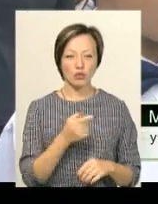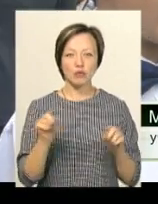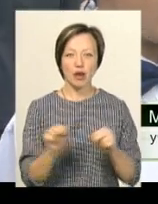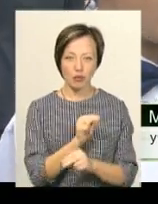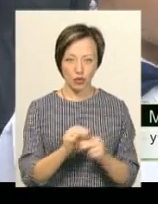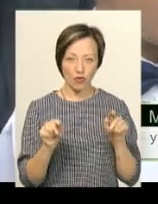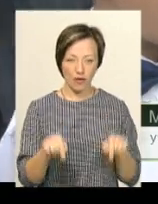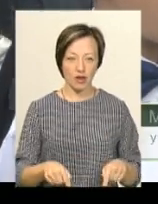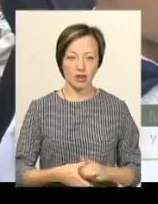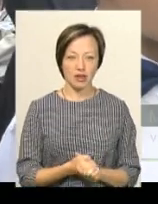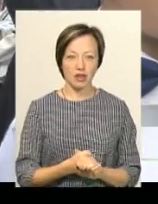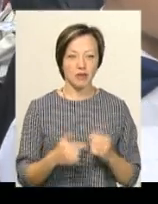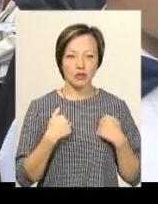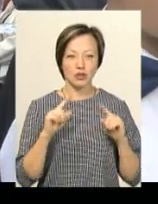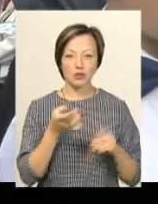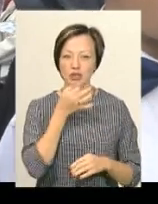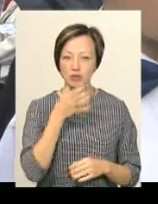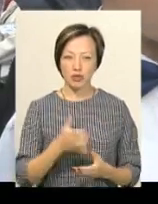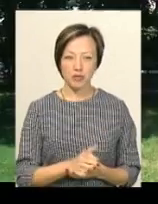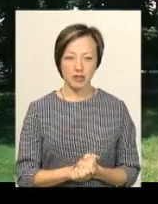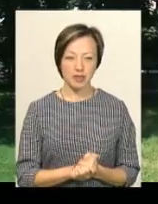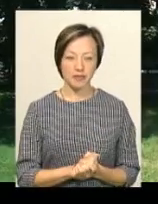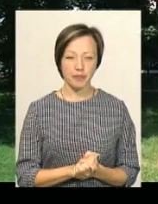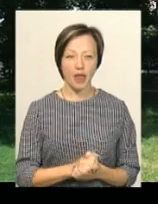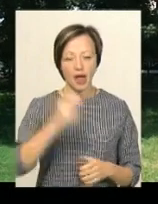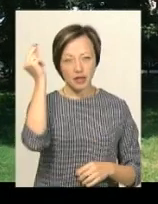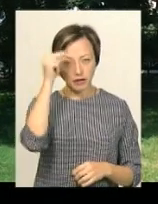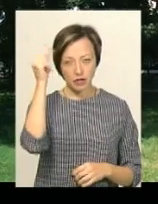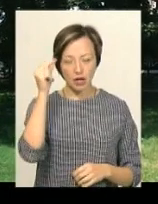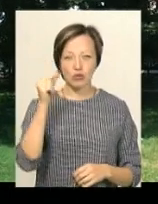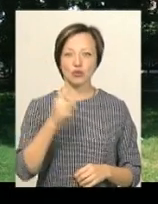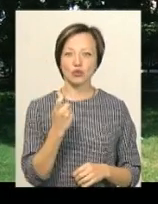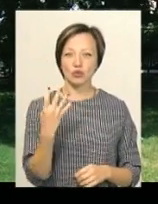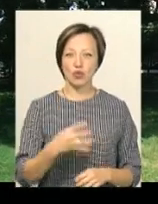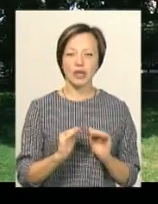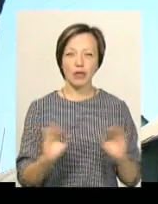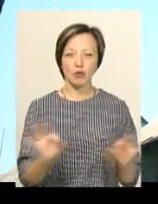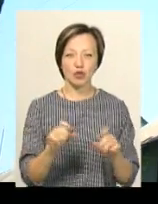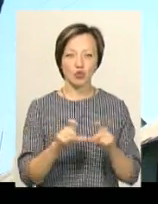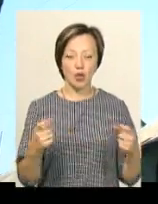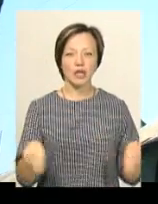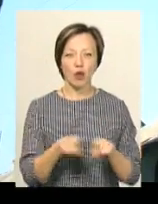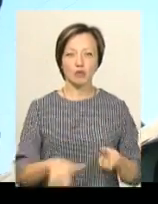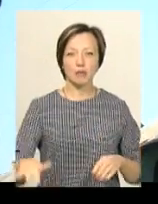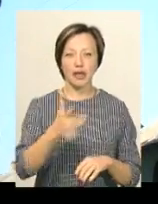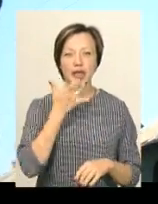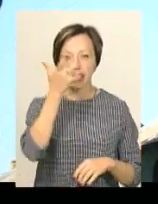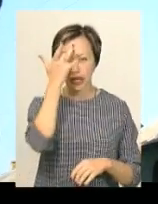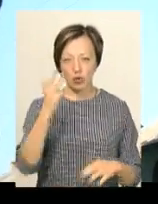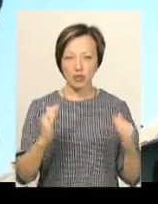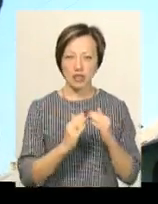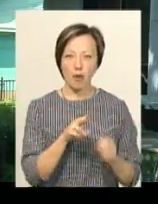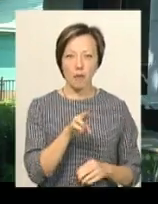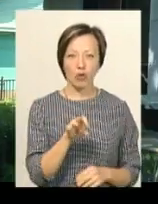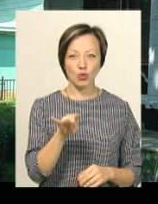відремонтували. Вони мені дуже сподобались. Навчаються, нагадаю, 140 дітей музичної школи також в приміщенні літньої резиденції